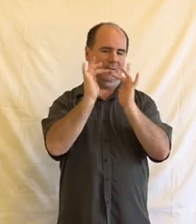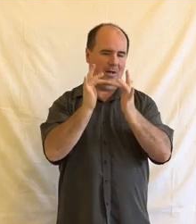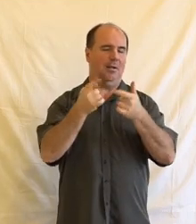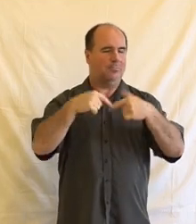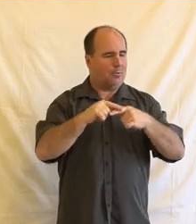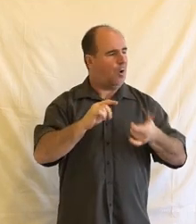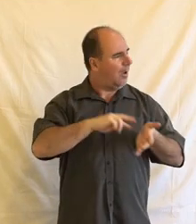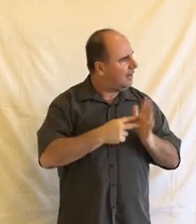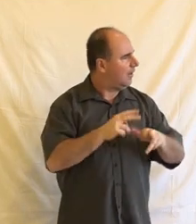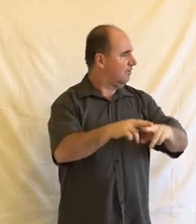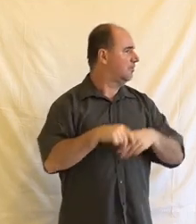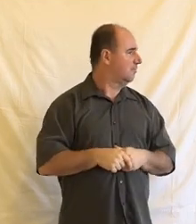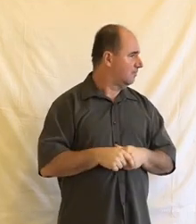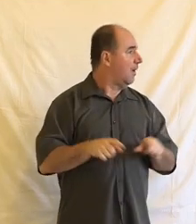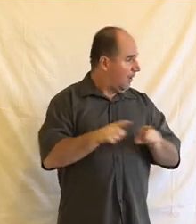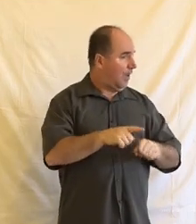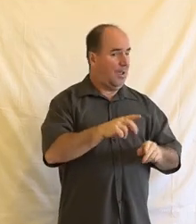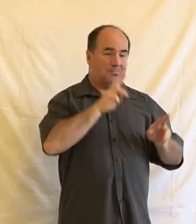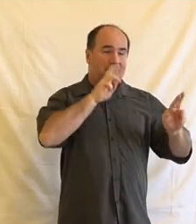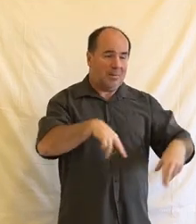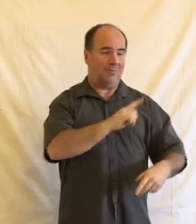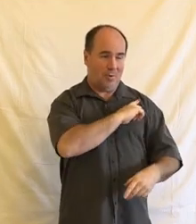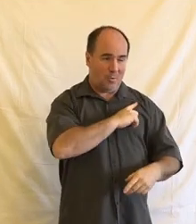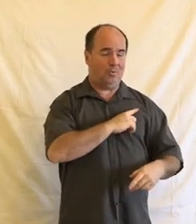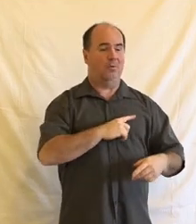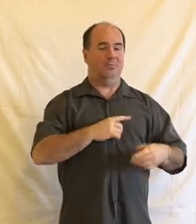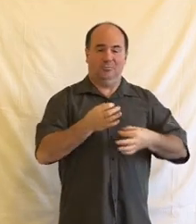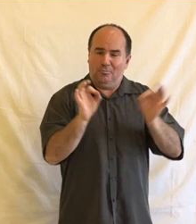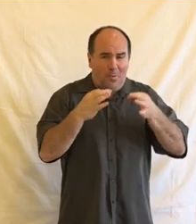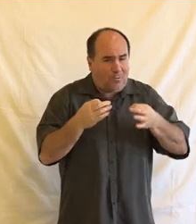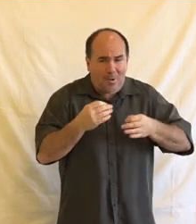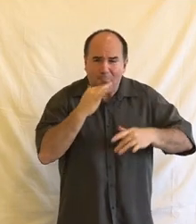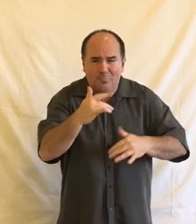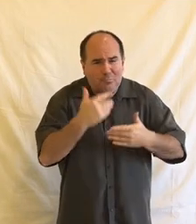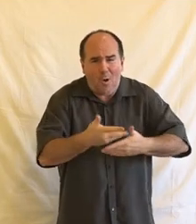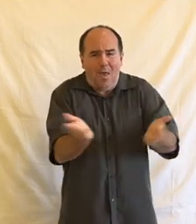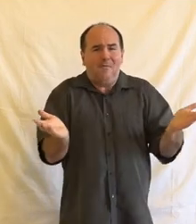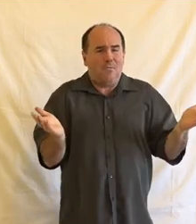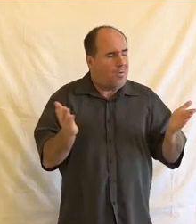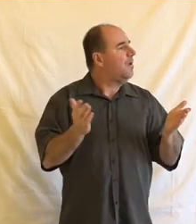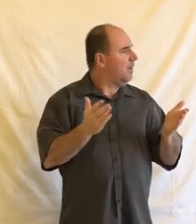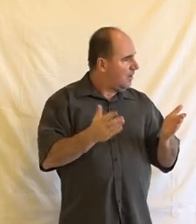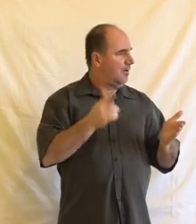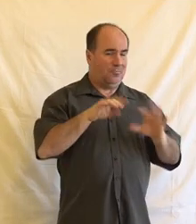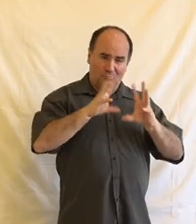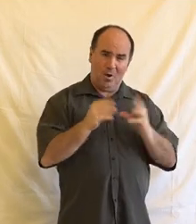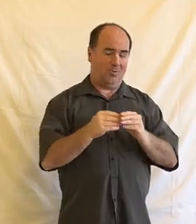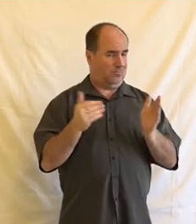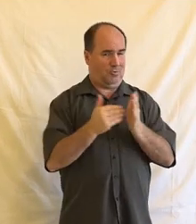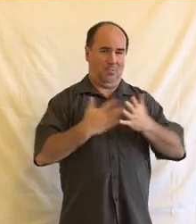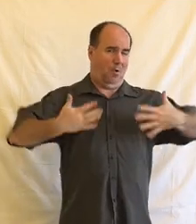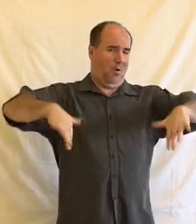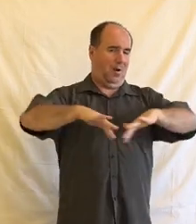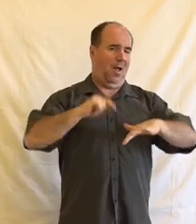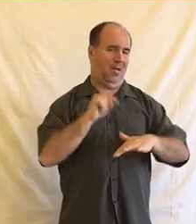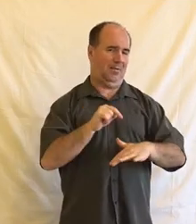taky právo na soukromí, svobodoprojevu a tak dále. Vím, že o tom potom bude kolegyně Patinová mluvit blíže o těch konkrétních, takže nebudu